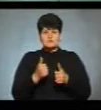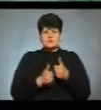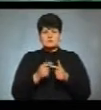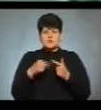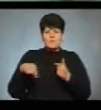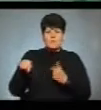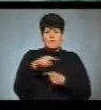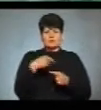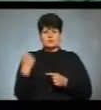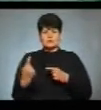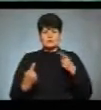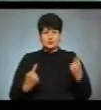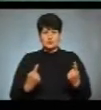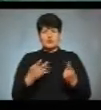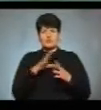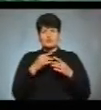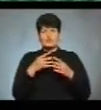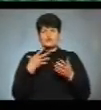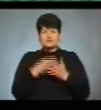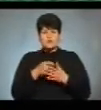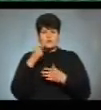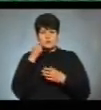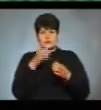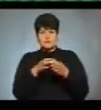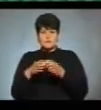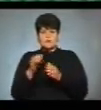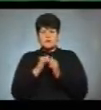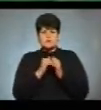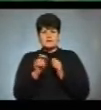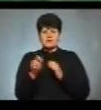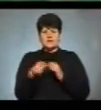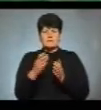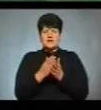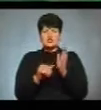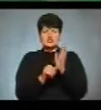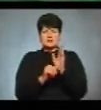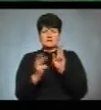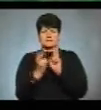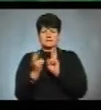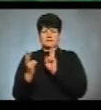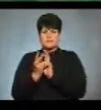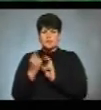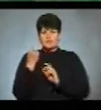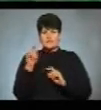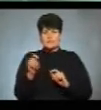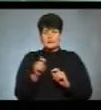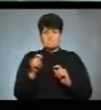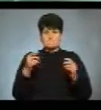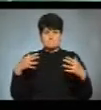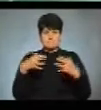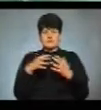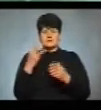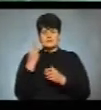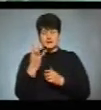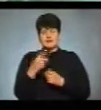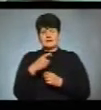колу один з одним у своїх вікових категоріях. Кожний фахтувальник має шість боїв. Один бій триває три хвилини до п'яти уколів.